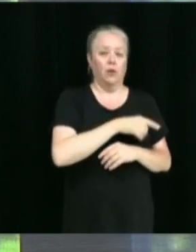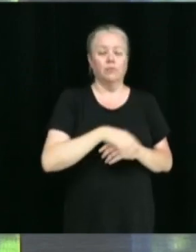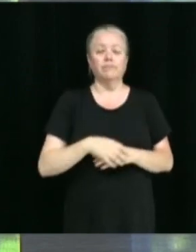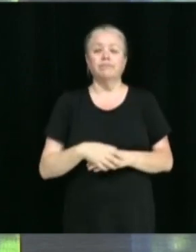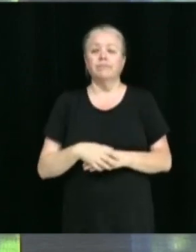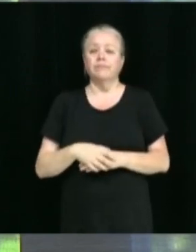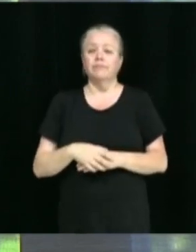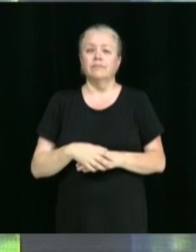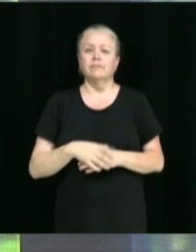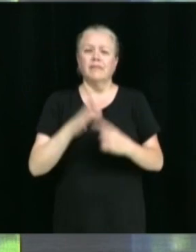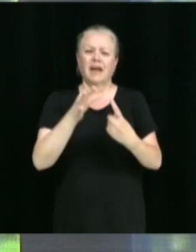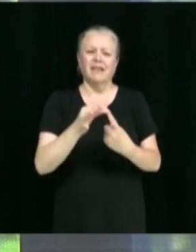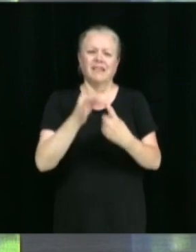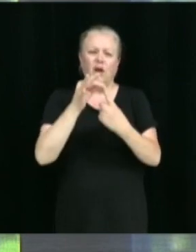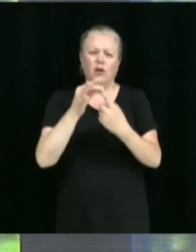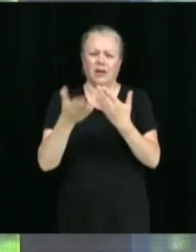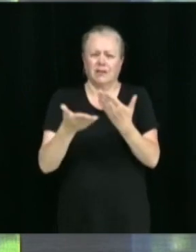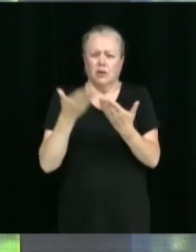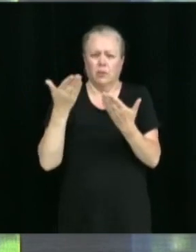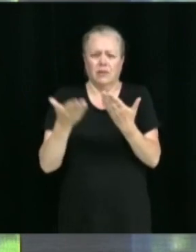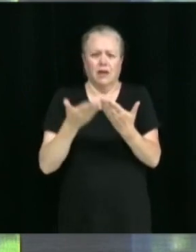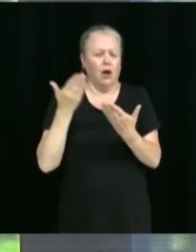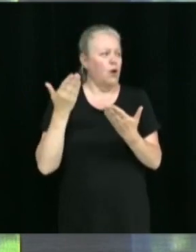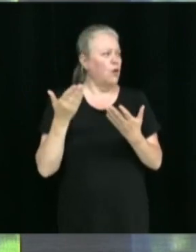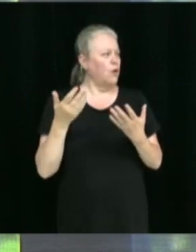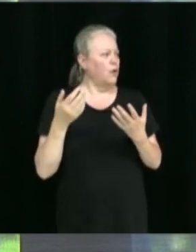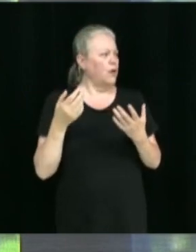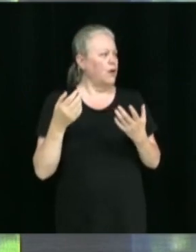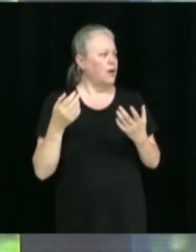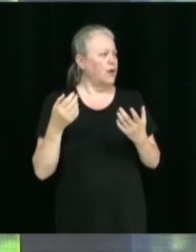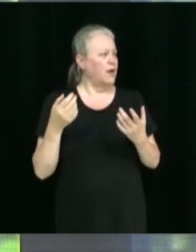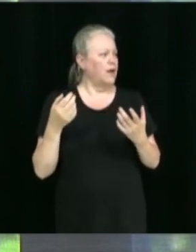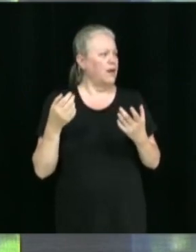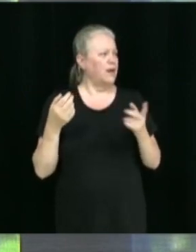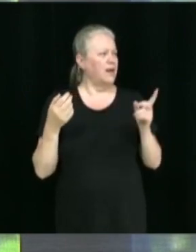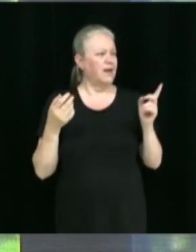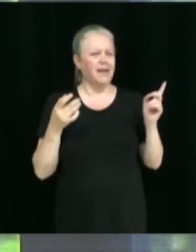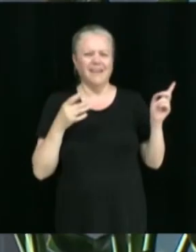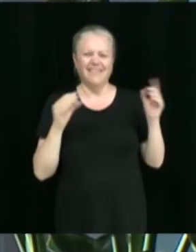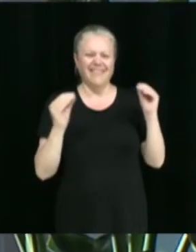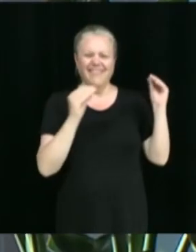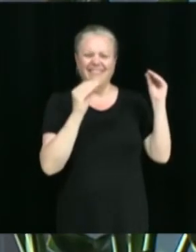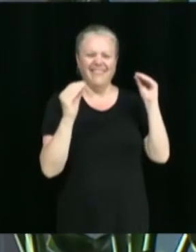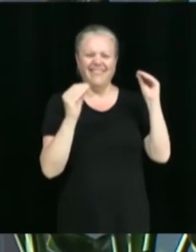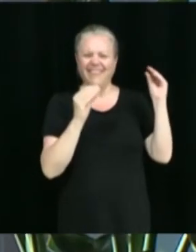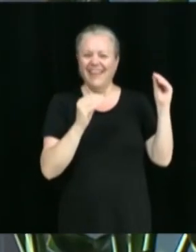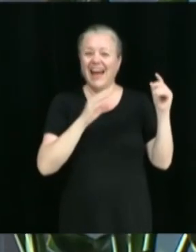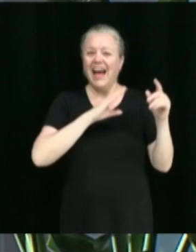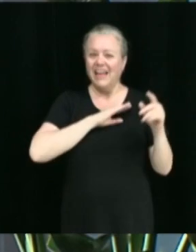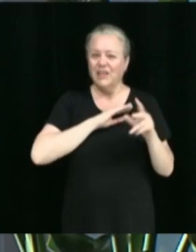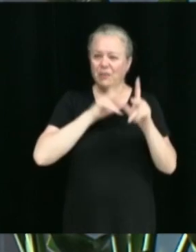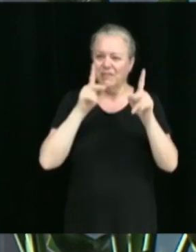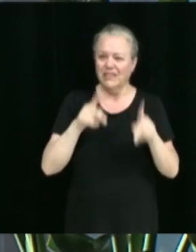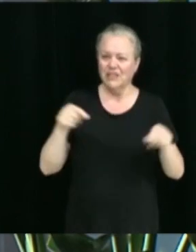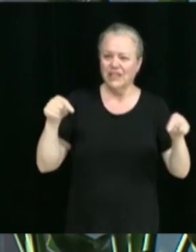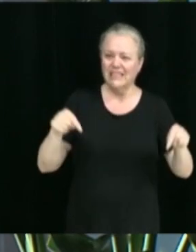Dérogation mineure. Est-ce qu'il y en a qui sont… Est-ce qu'il y a des gens présents dans la salle pour